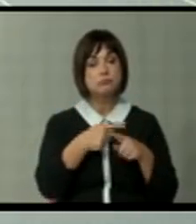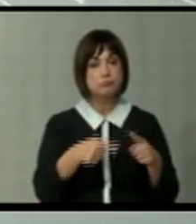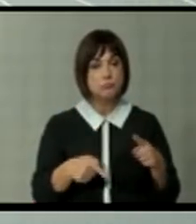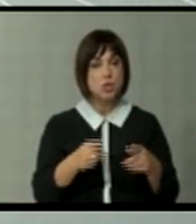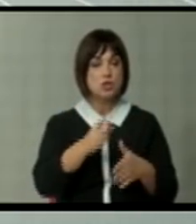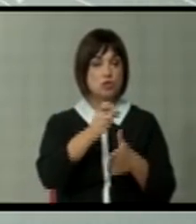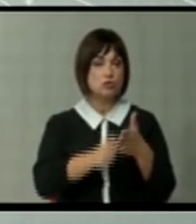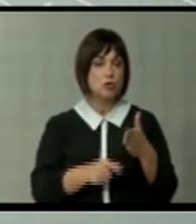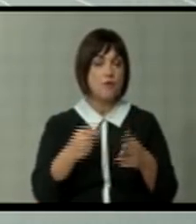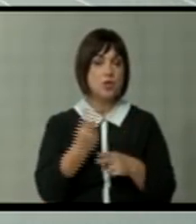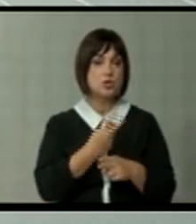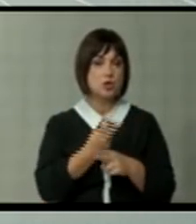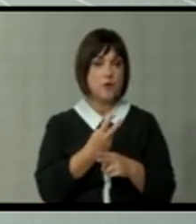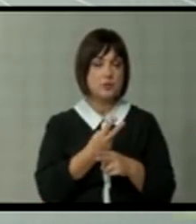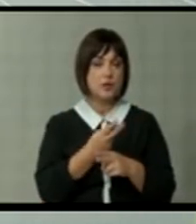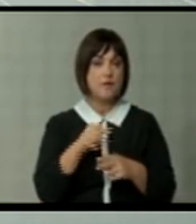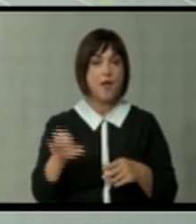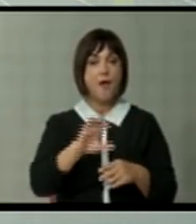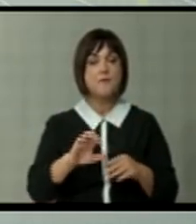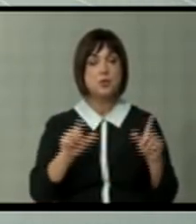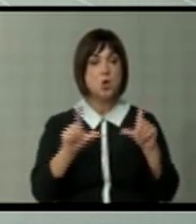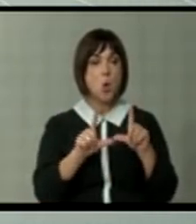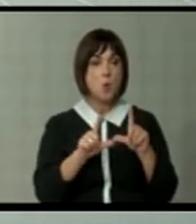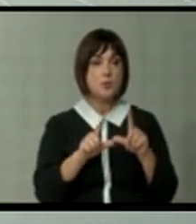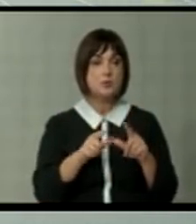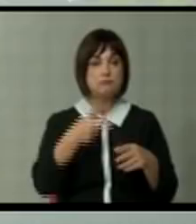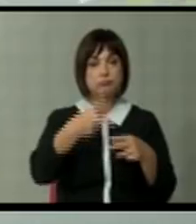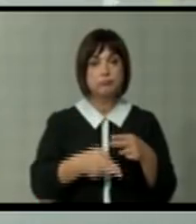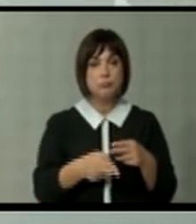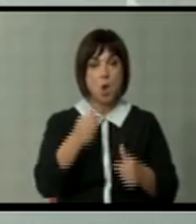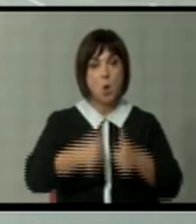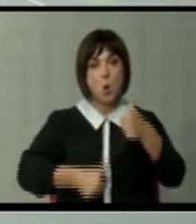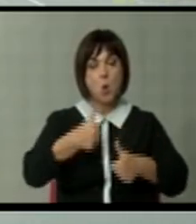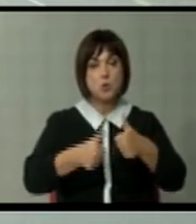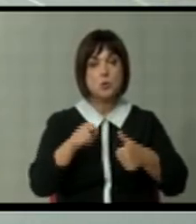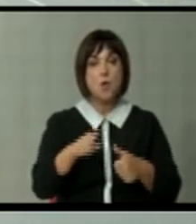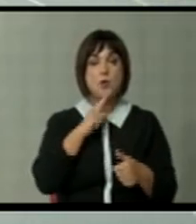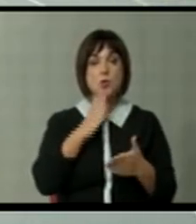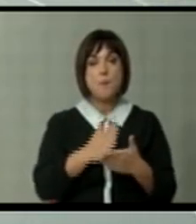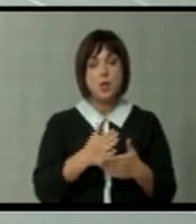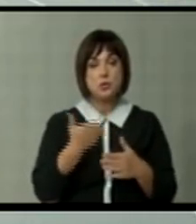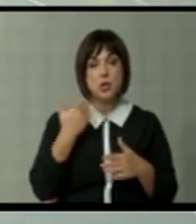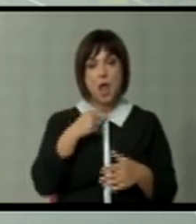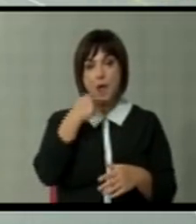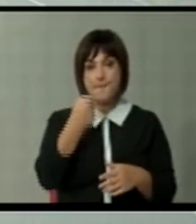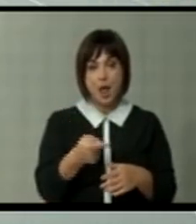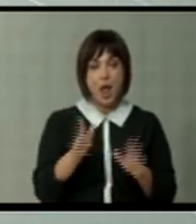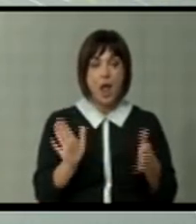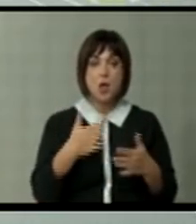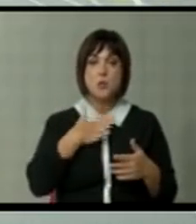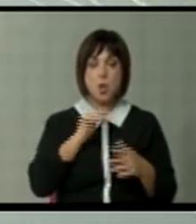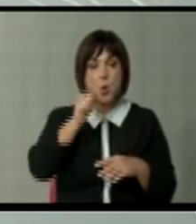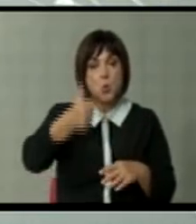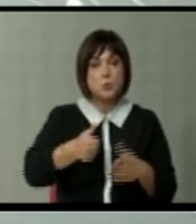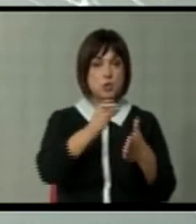зашленуваје на држави во Европска Унија, за да се справа со конкуренција. Оти тоа што беше кажео предотно. Ако ние